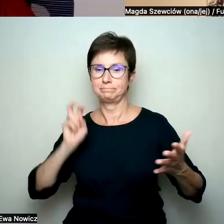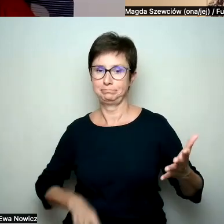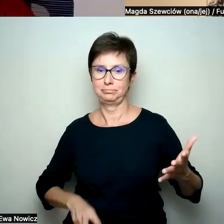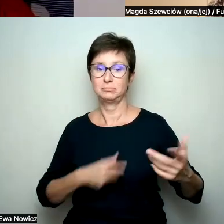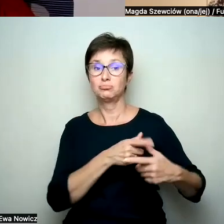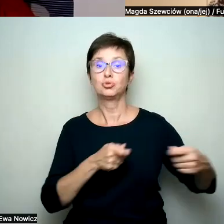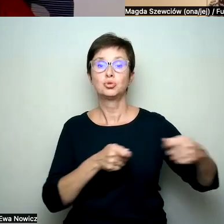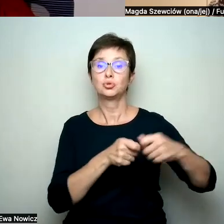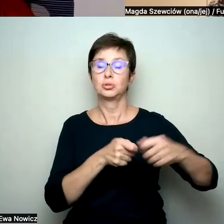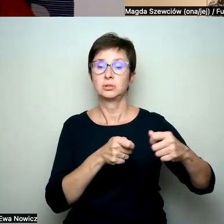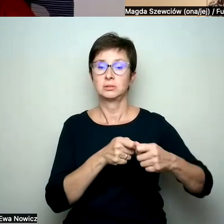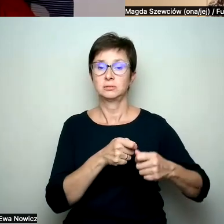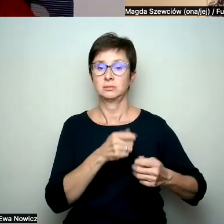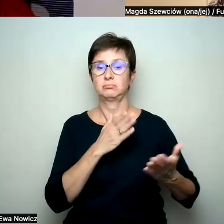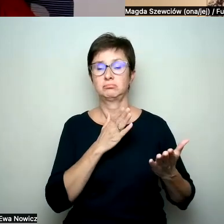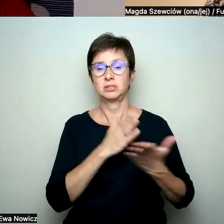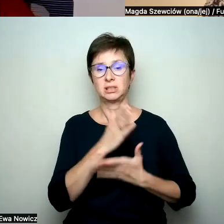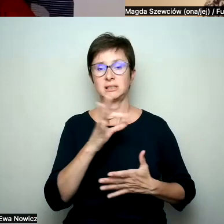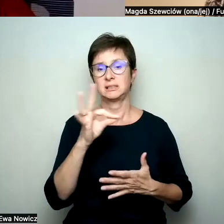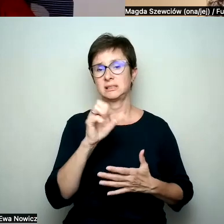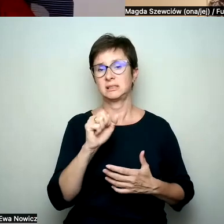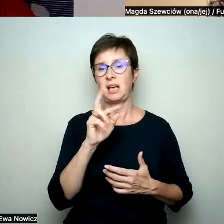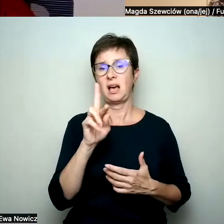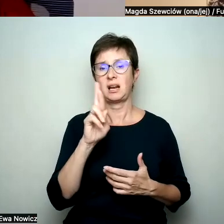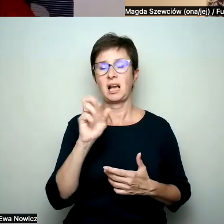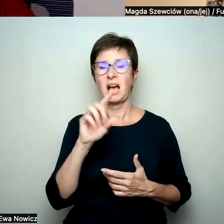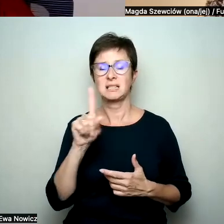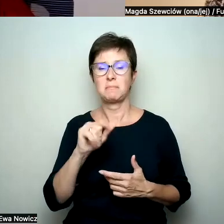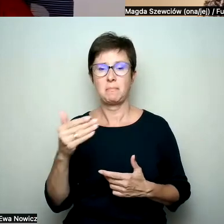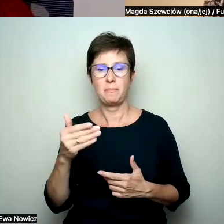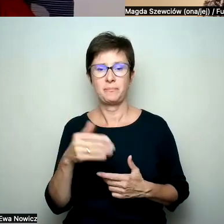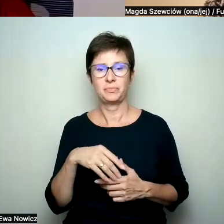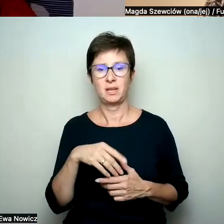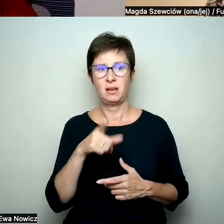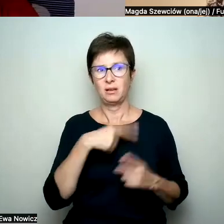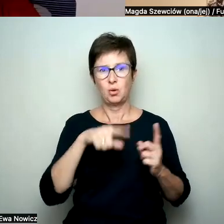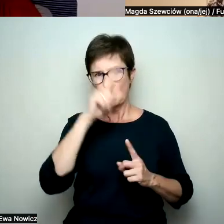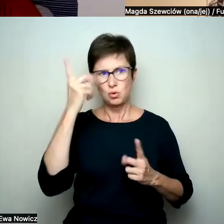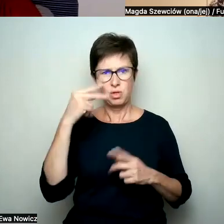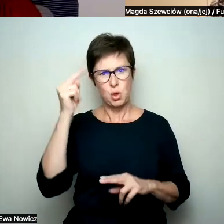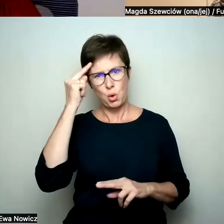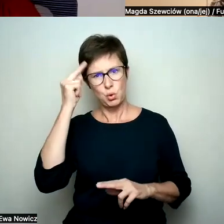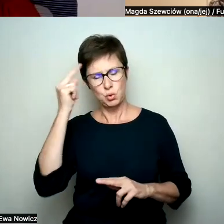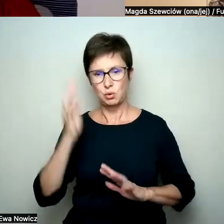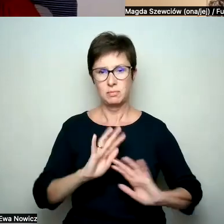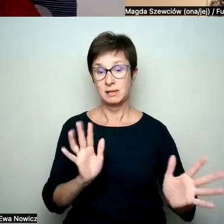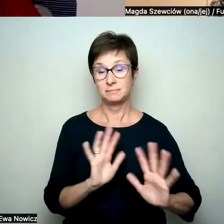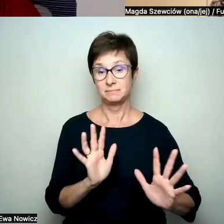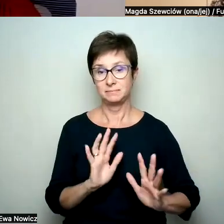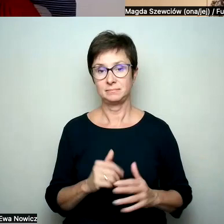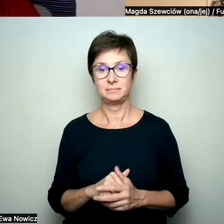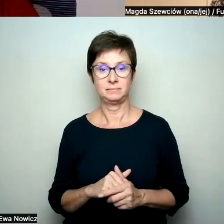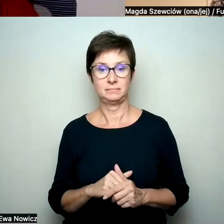sarkazm i ironię. Dlatego, że niepokojąco dużo osób tego nie czaiło. Czyli